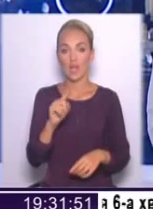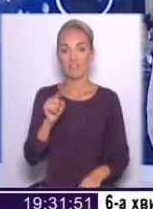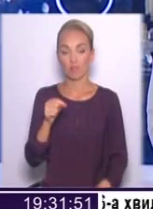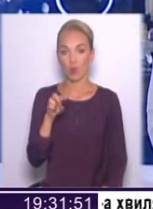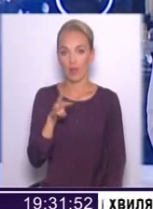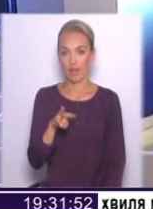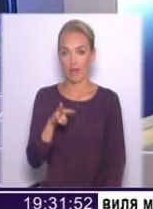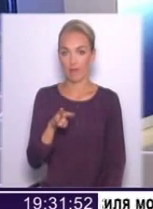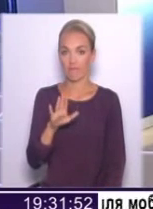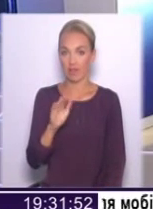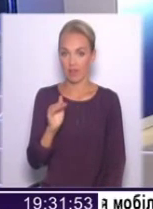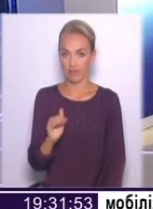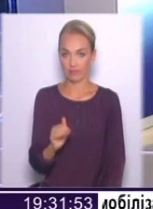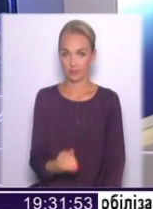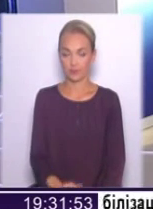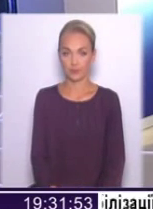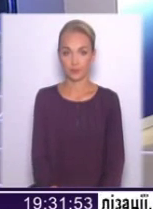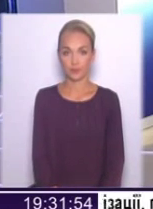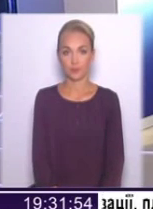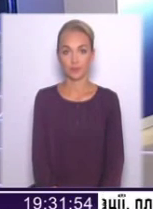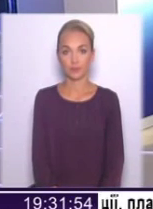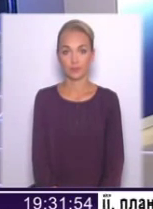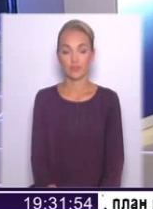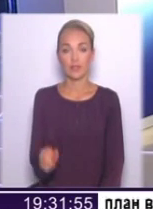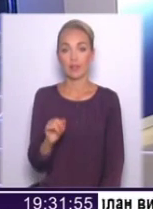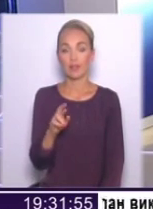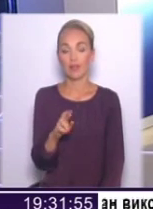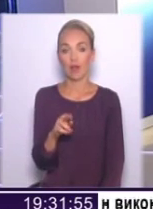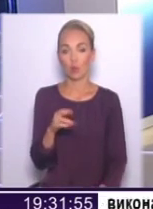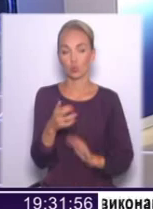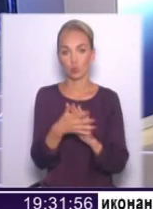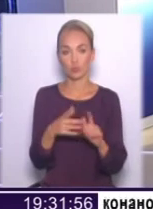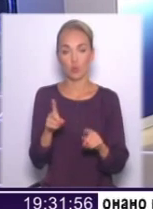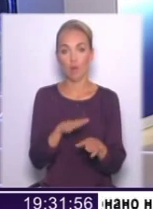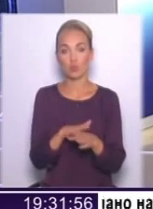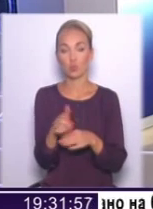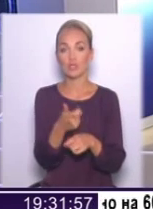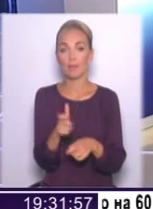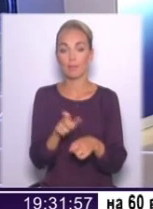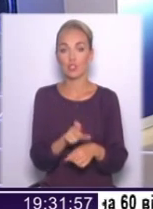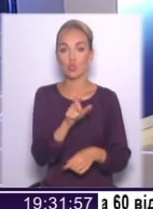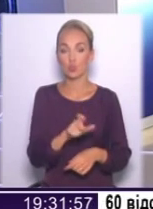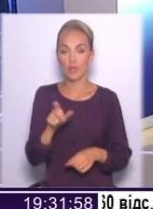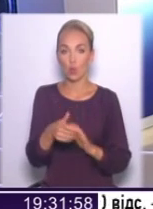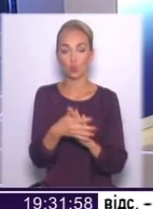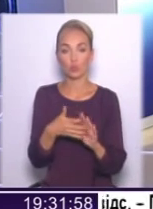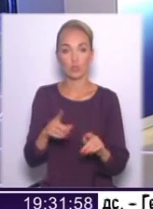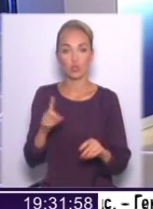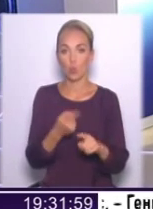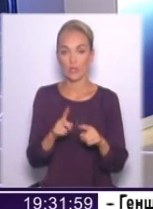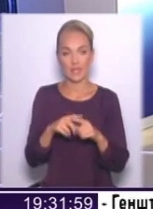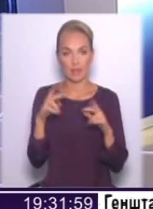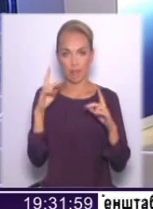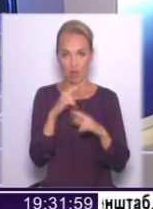я там, ну, я розумію, що абсолютно більшість людей розуміє, що це неправильно, це дуже